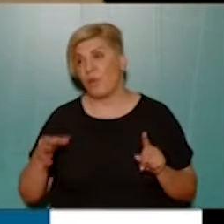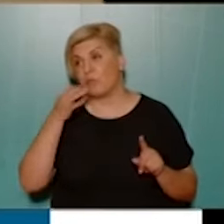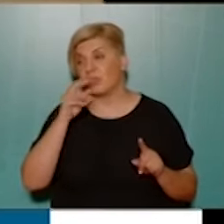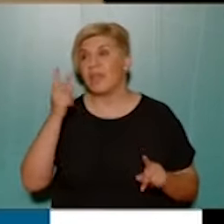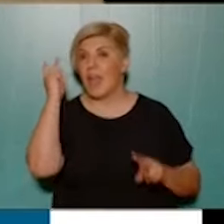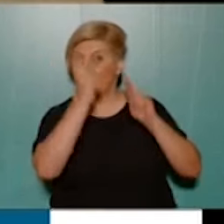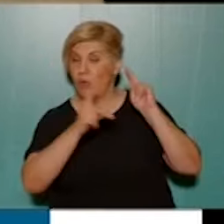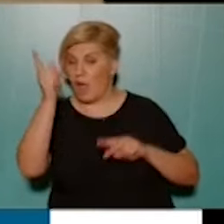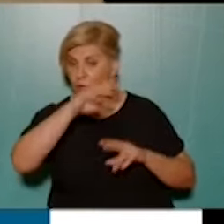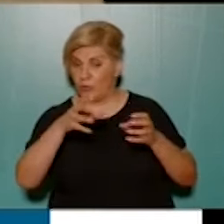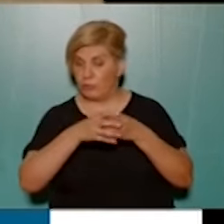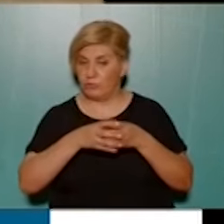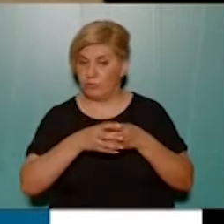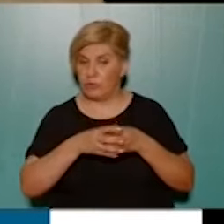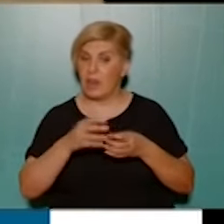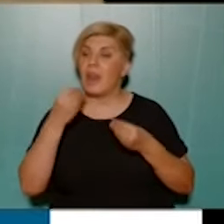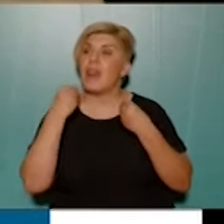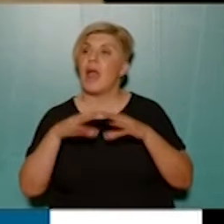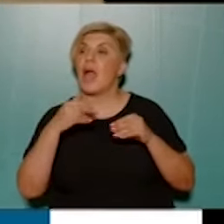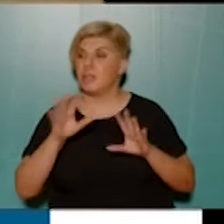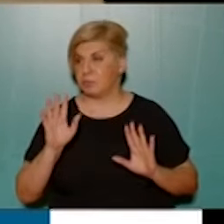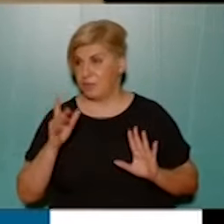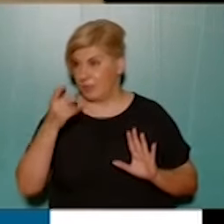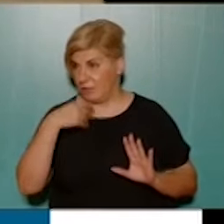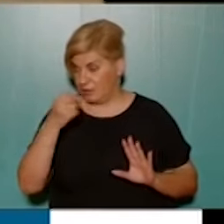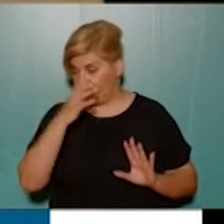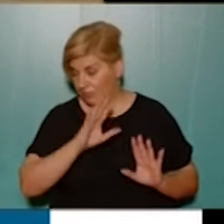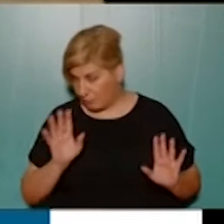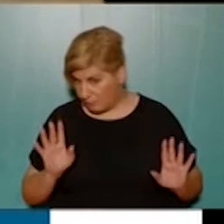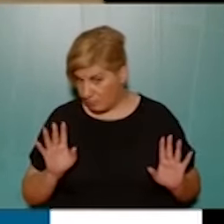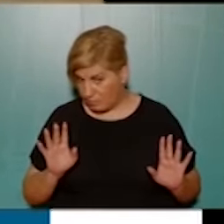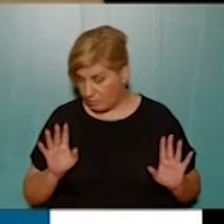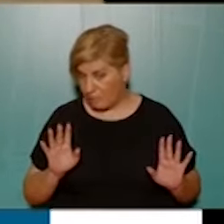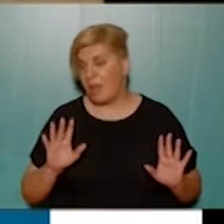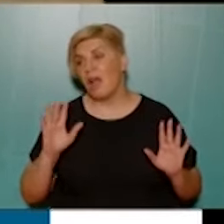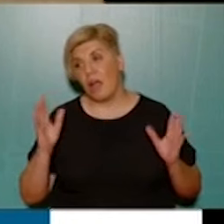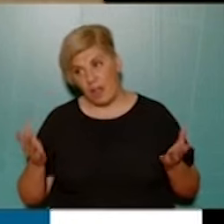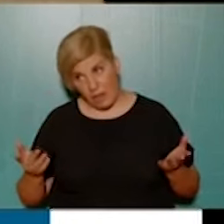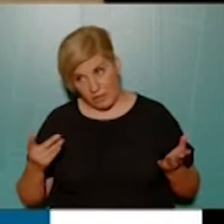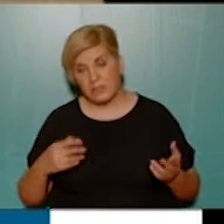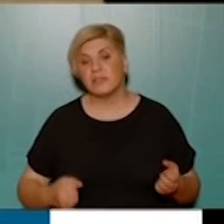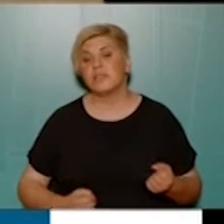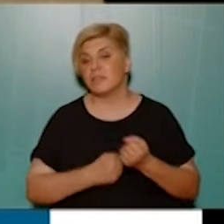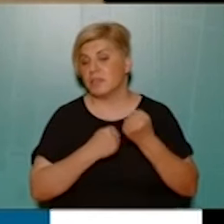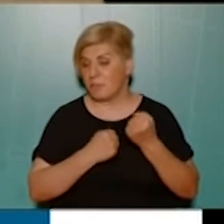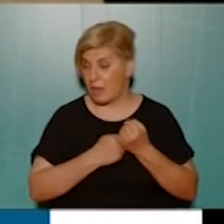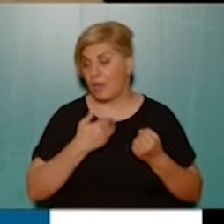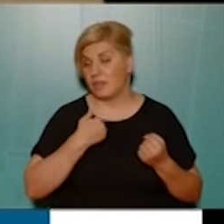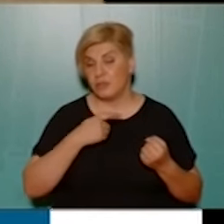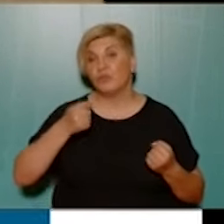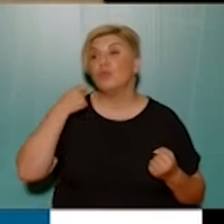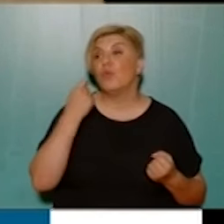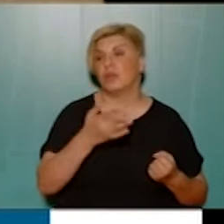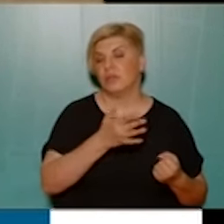κατηγορήσει άλλους, προκατόχουσας λάσπης των ανεμνηστήρα, αλλά είναι συμπαράσταση σε αυτούς τους